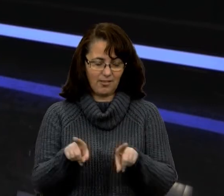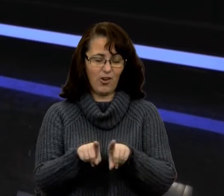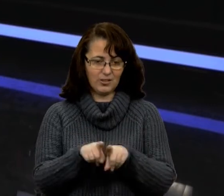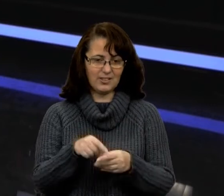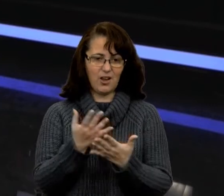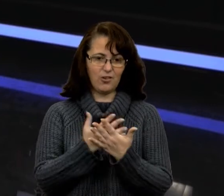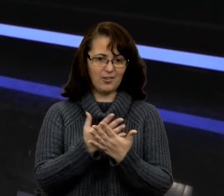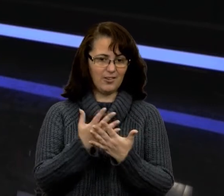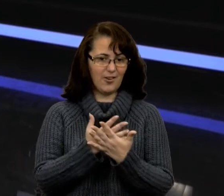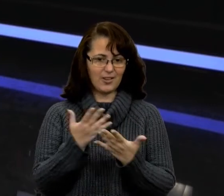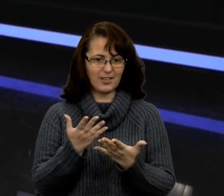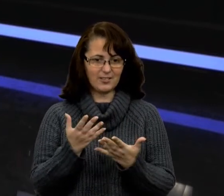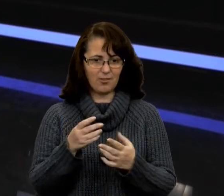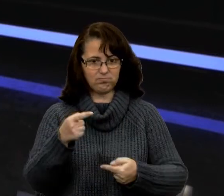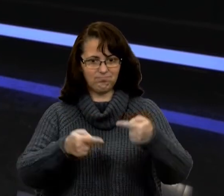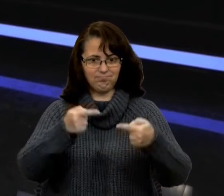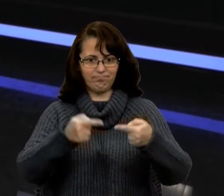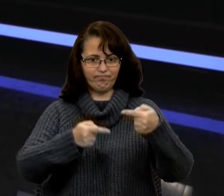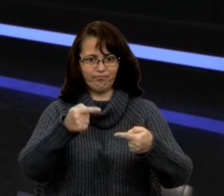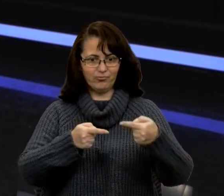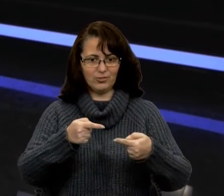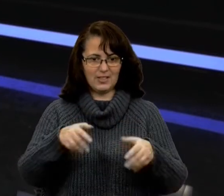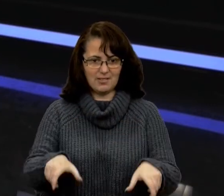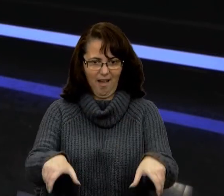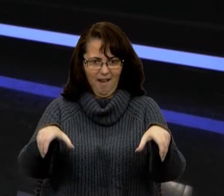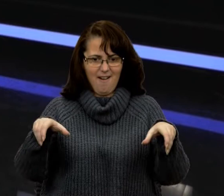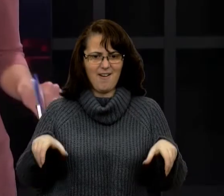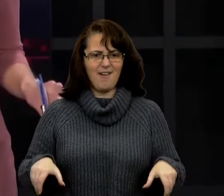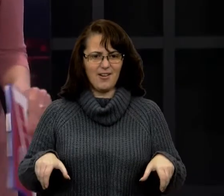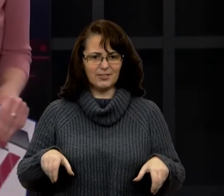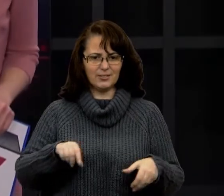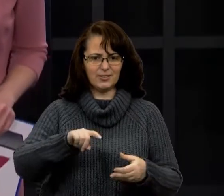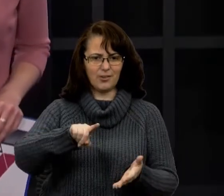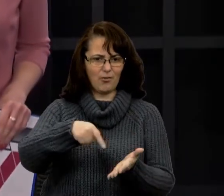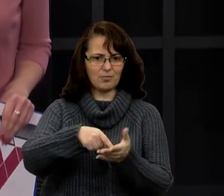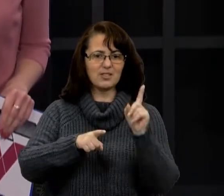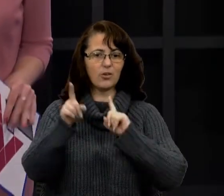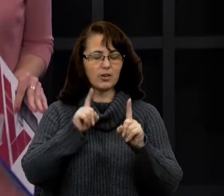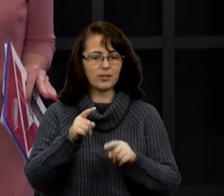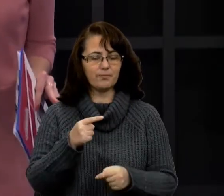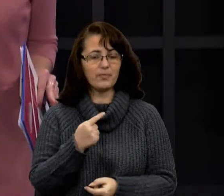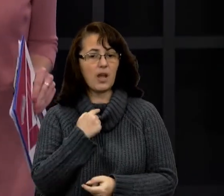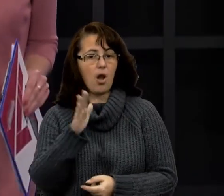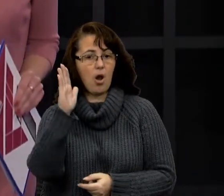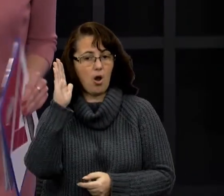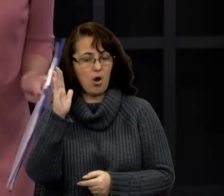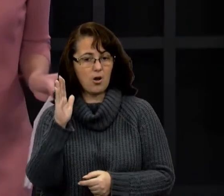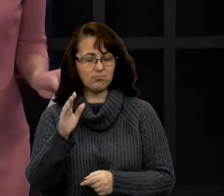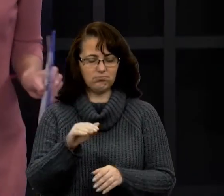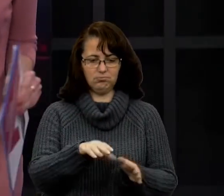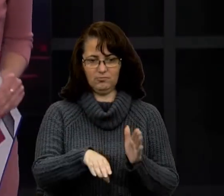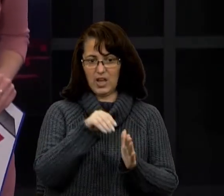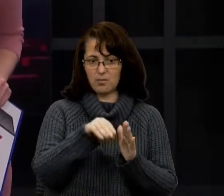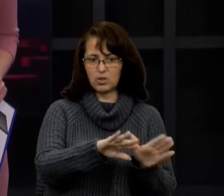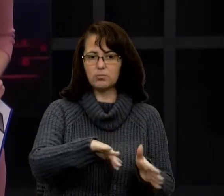престолів за головне крісло у ратуші. Боротьба за голоси виборців уже позаду, але це не